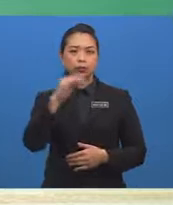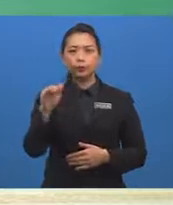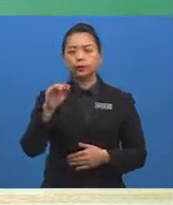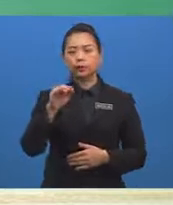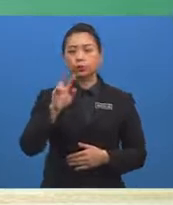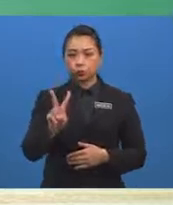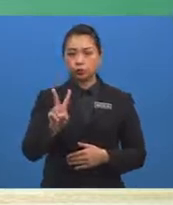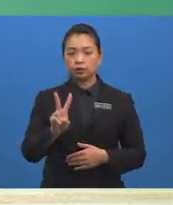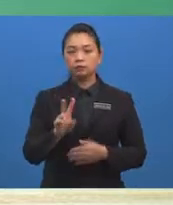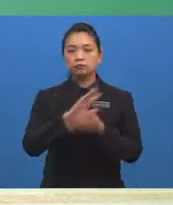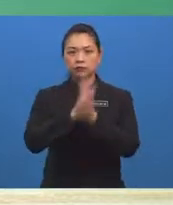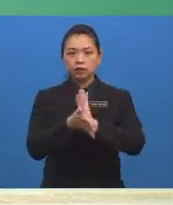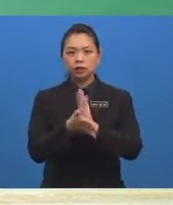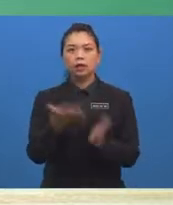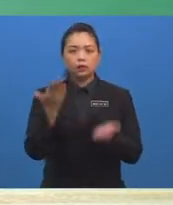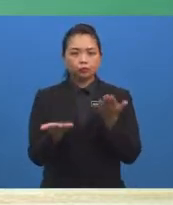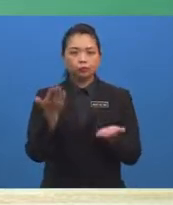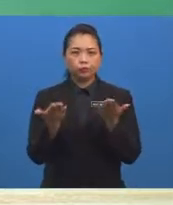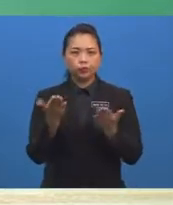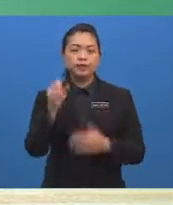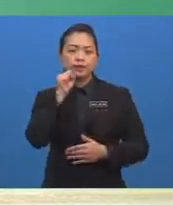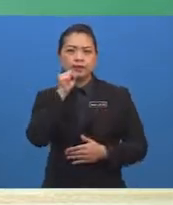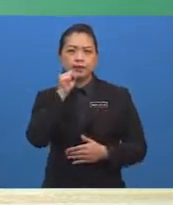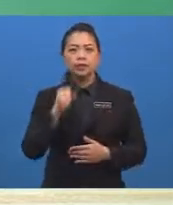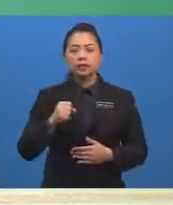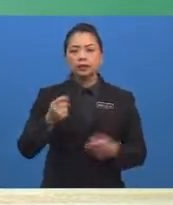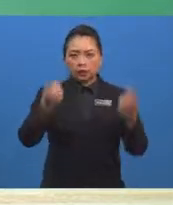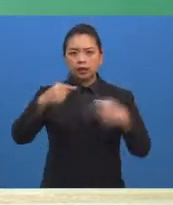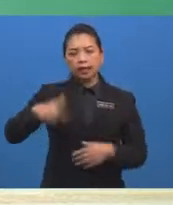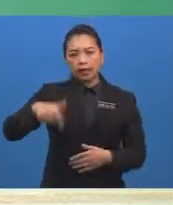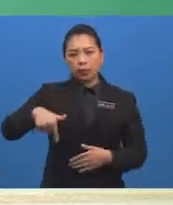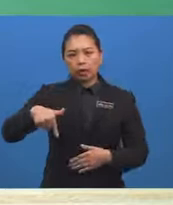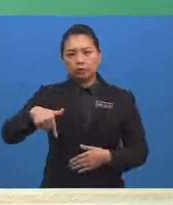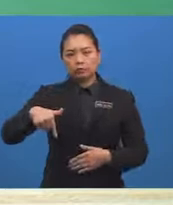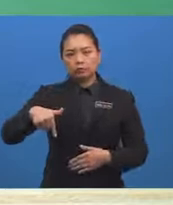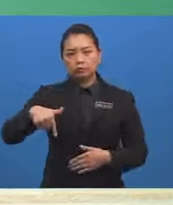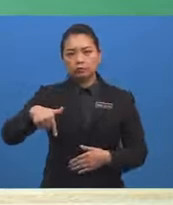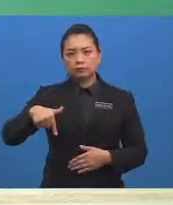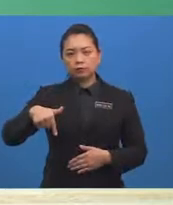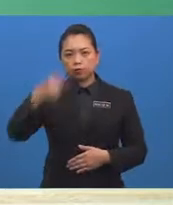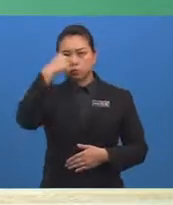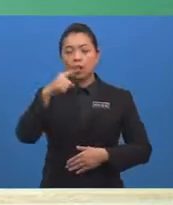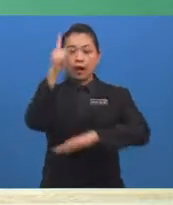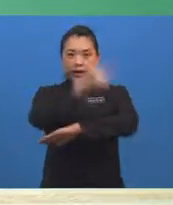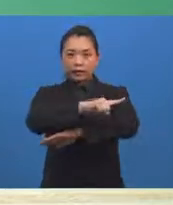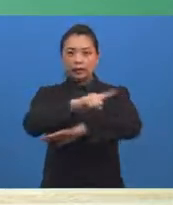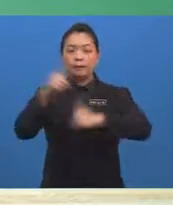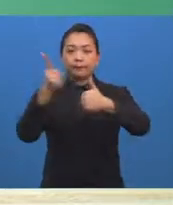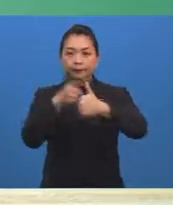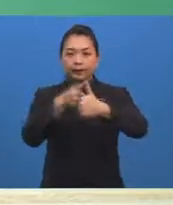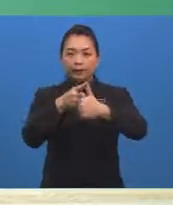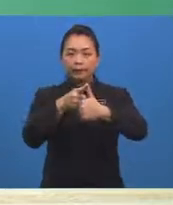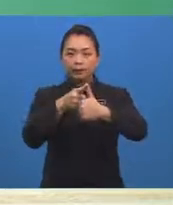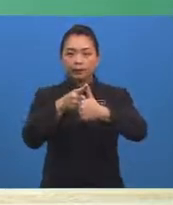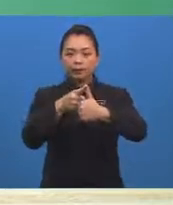Maka kebarangkalian Siti hadir lewat ke sekolah pada hari pertama dan awal ke sekolah pada